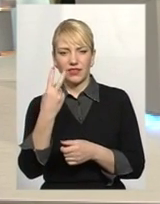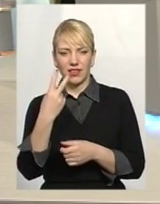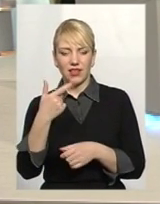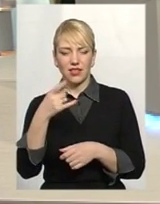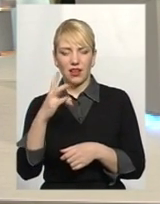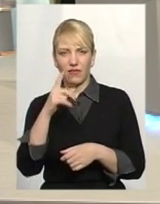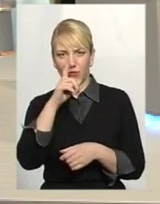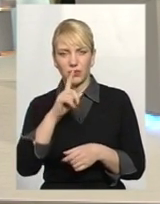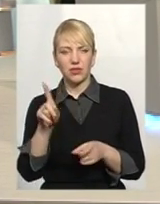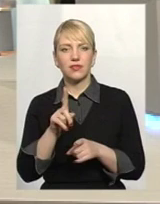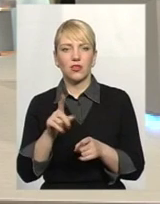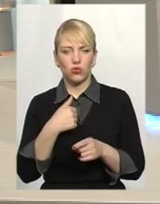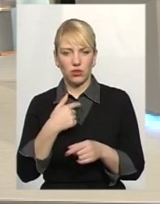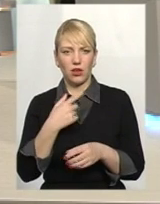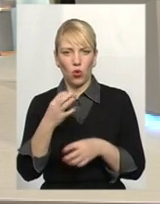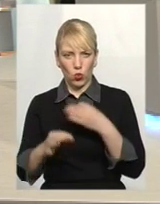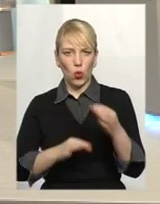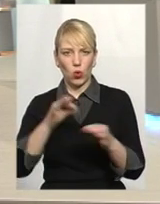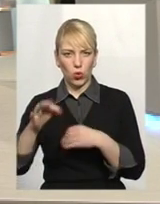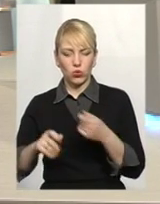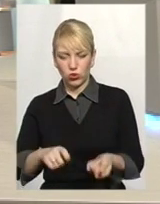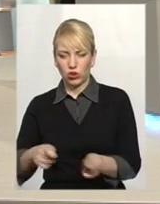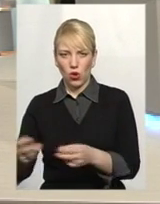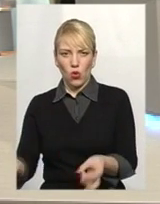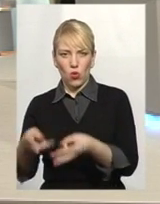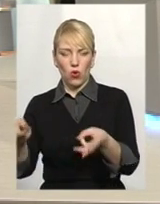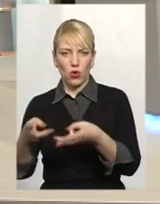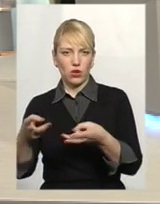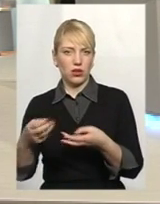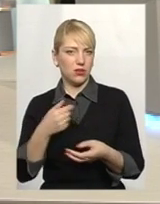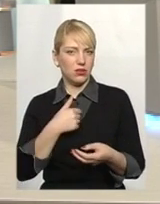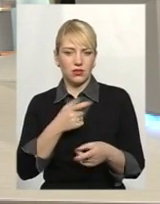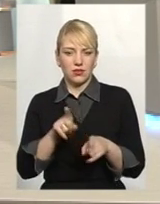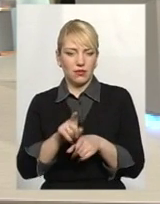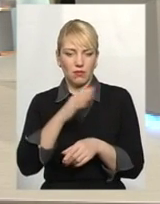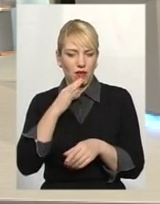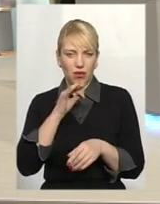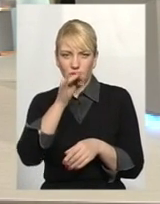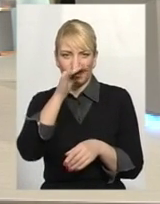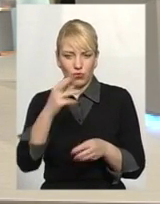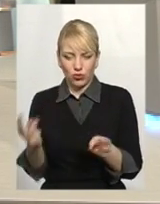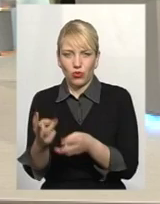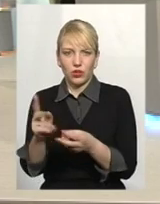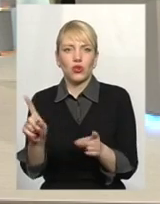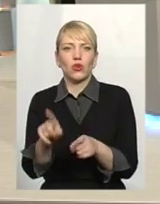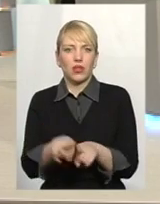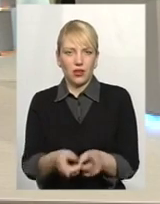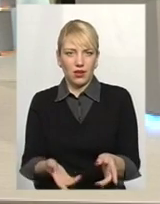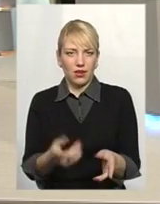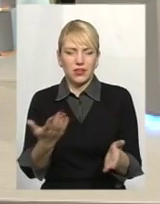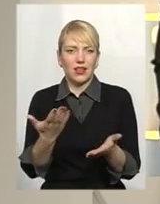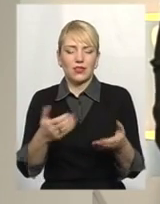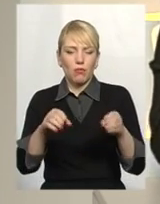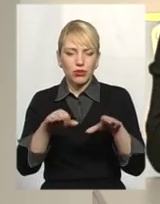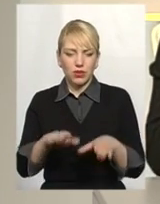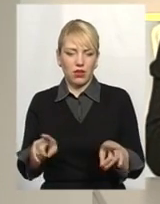Це що, прогнозутошно треба, щоб чотири кампорки говорили, і то я не випалю на стінці? Як це так? Це що, якась постанова